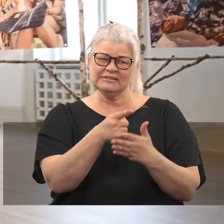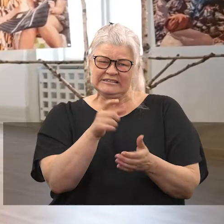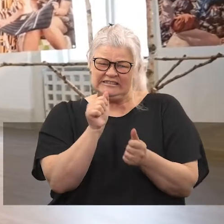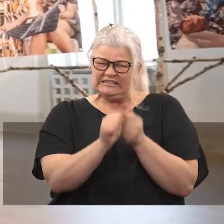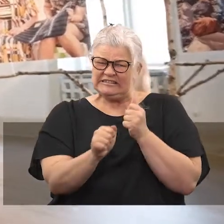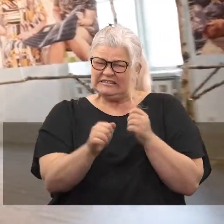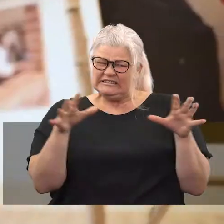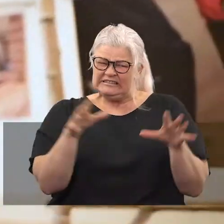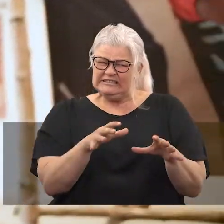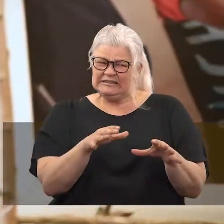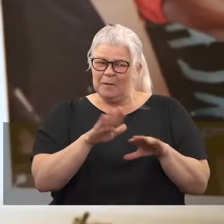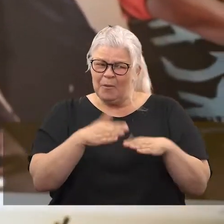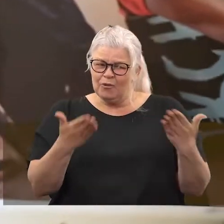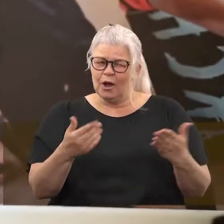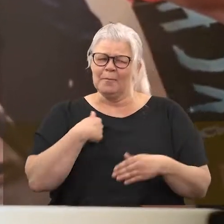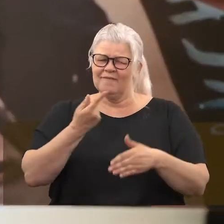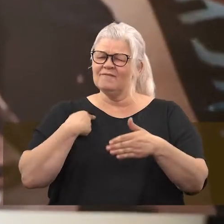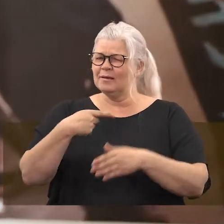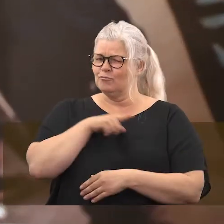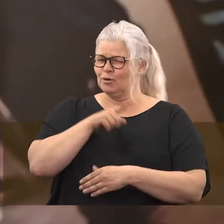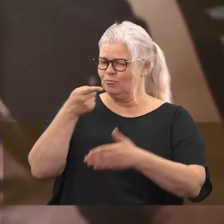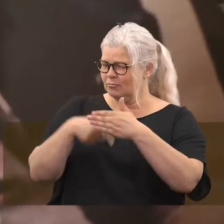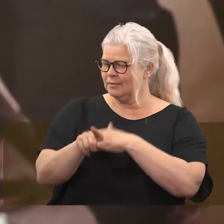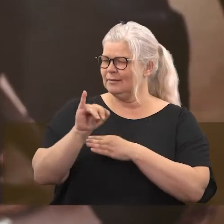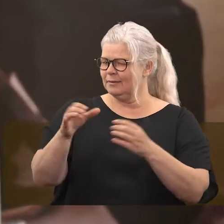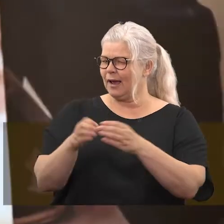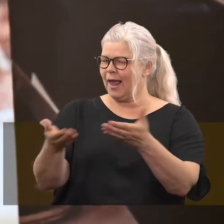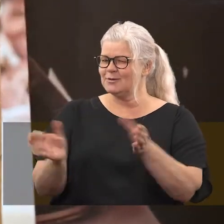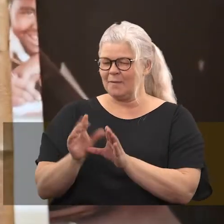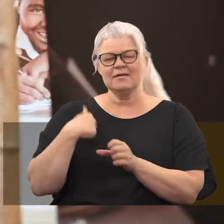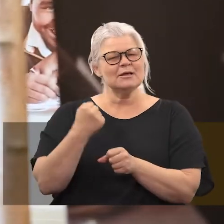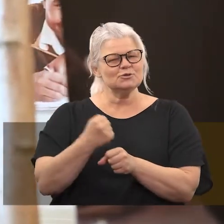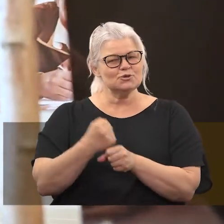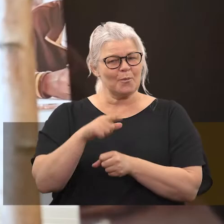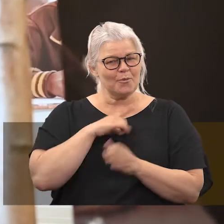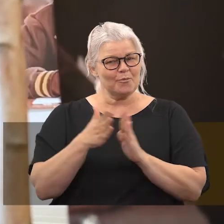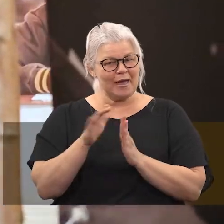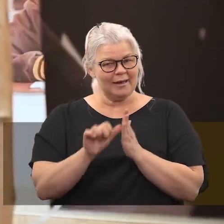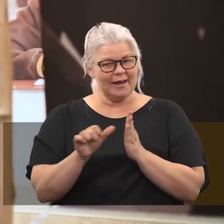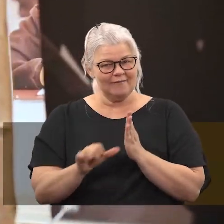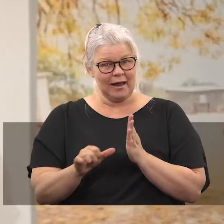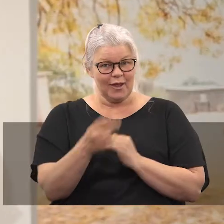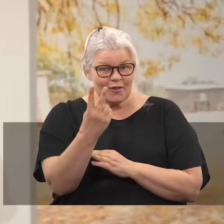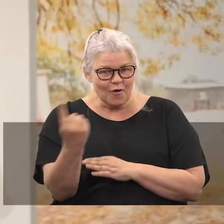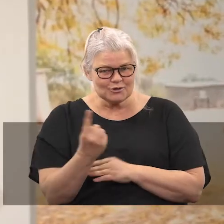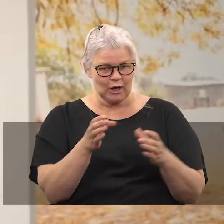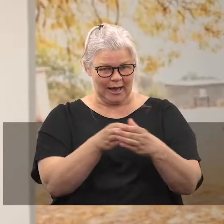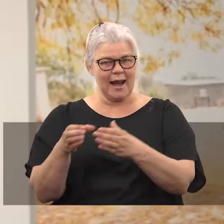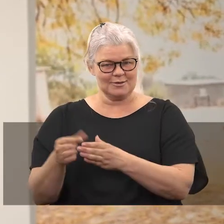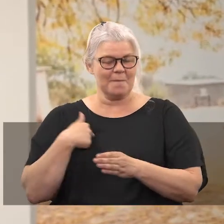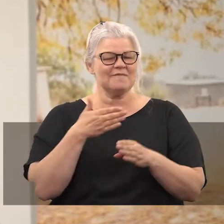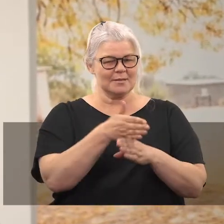stenhårt mitt på dagen när man fotar ut det. Nu var vi väldigt mycket inne i klassrummerna och jobbade med eleverna. Det var ju två klasser